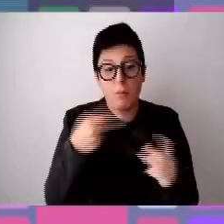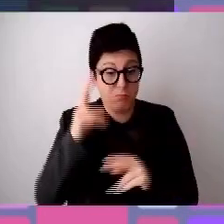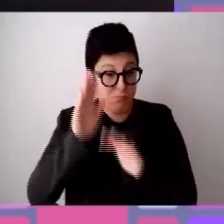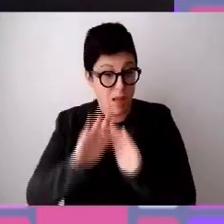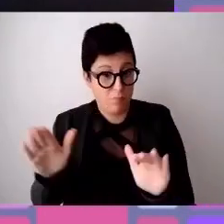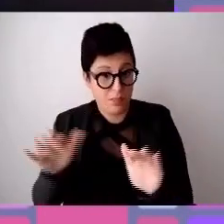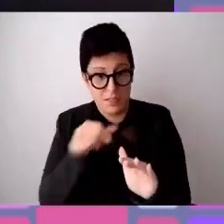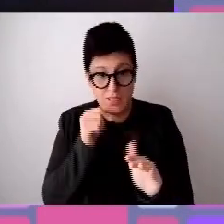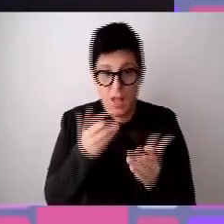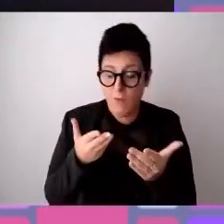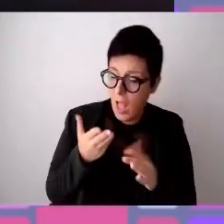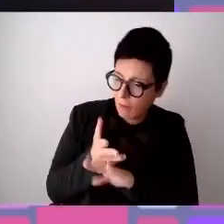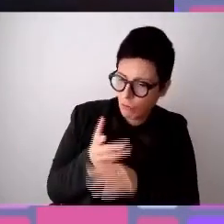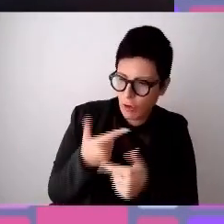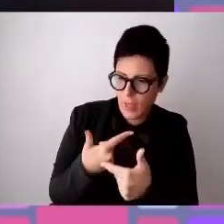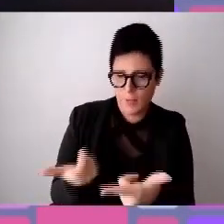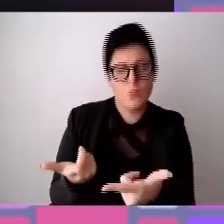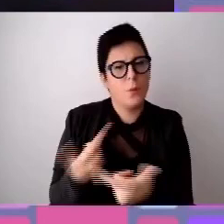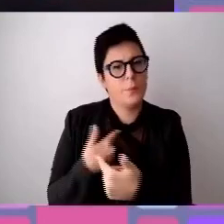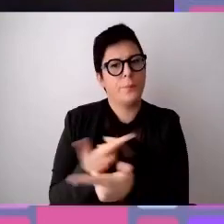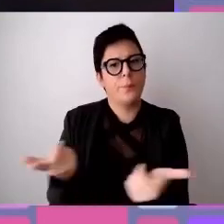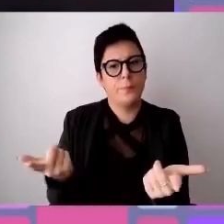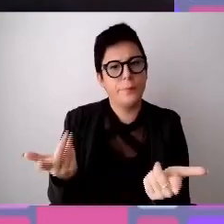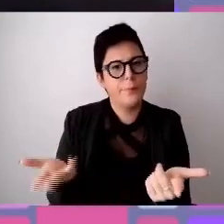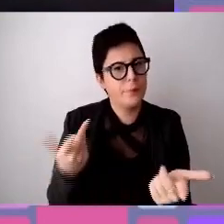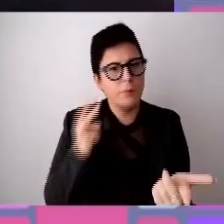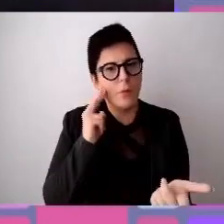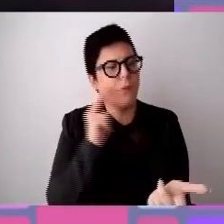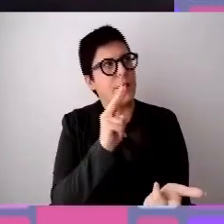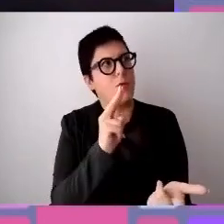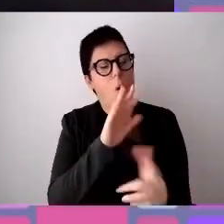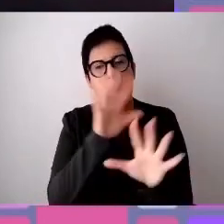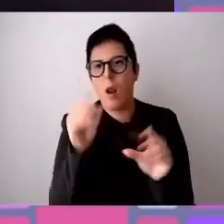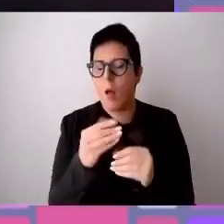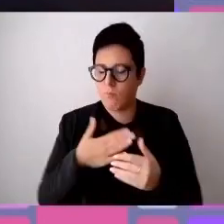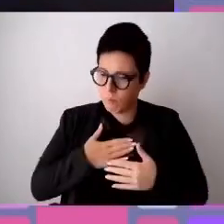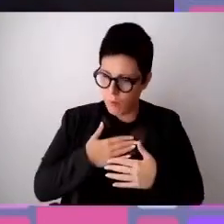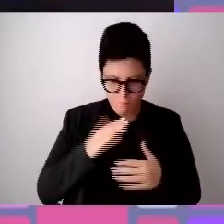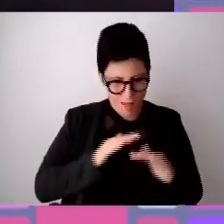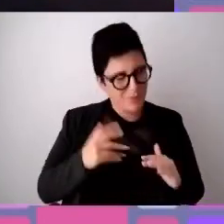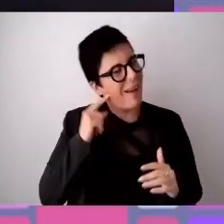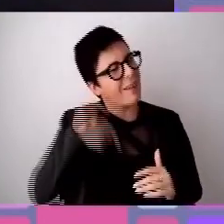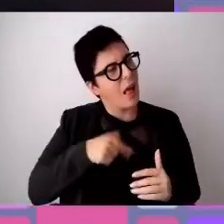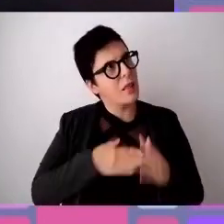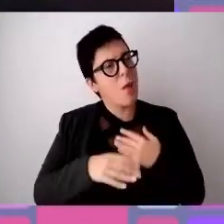bambini è importante dare questa visione da subito, perché possano valorizzare le loro